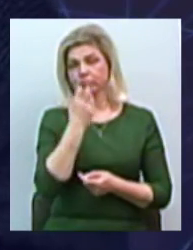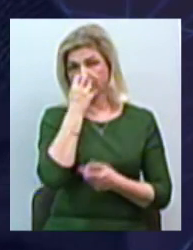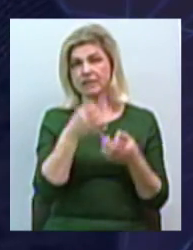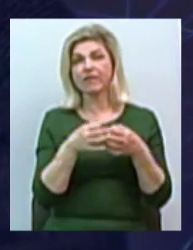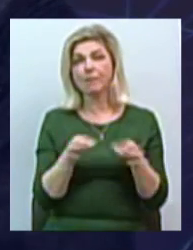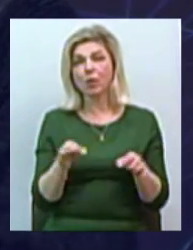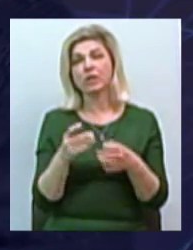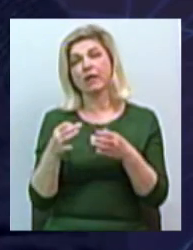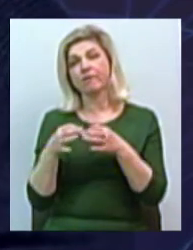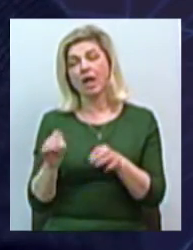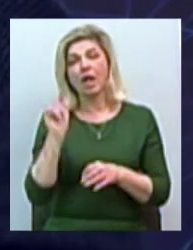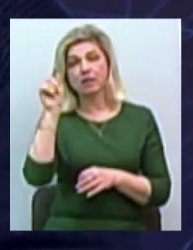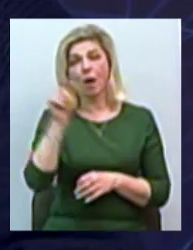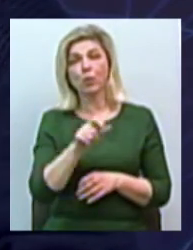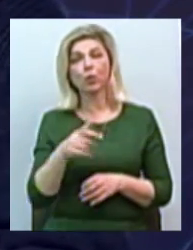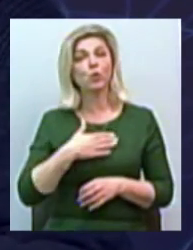люди любят работать.